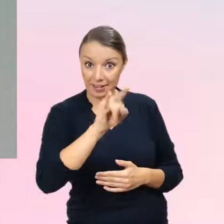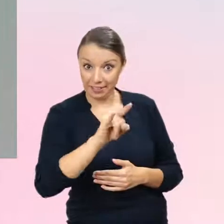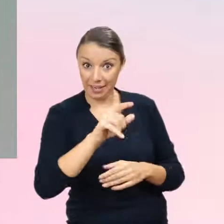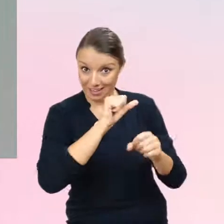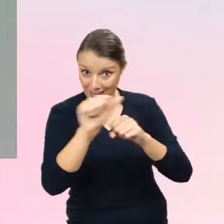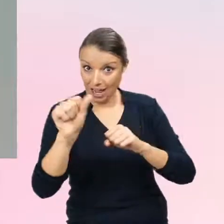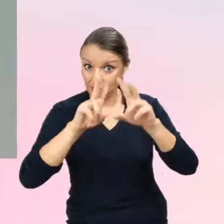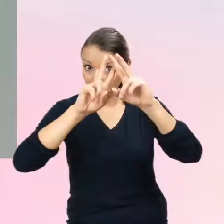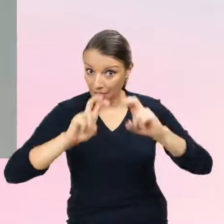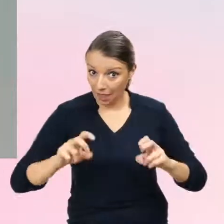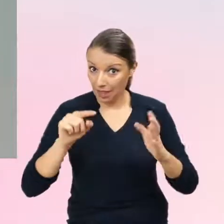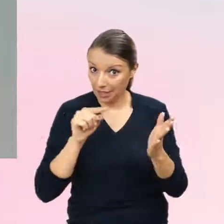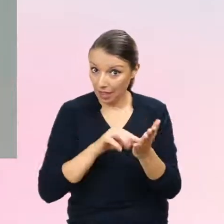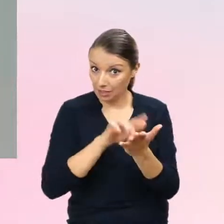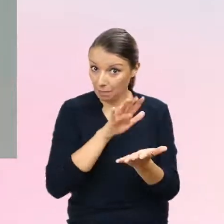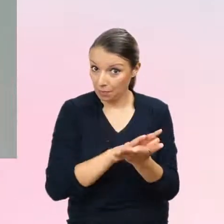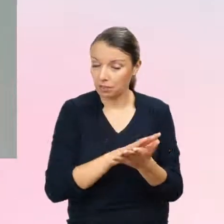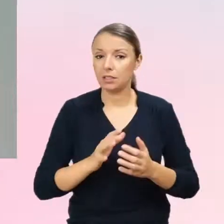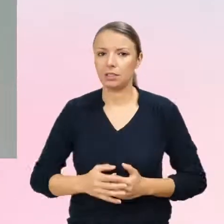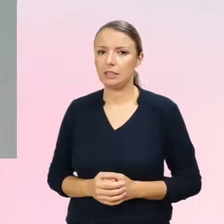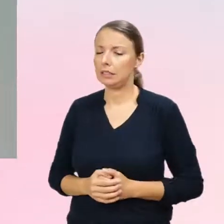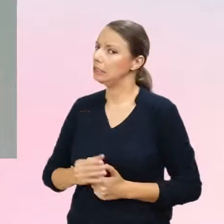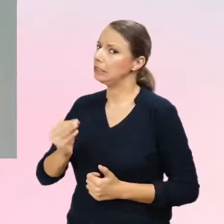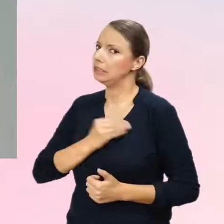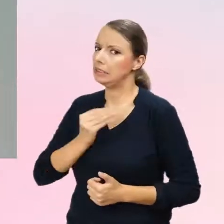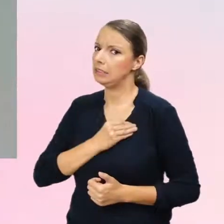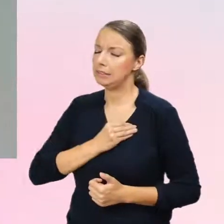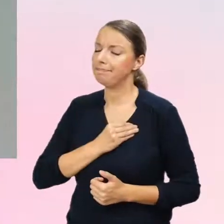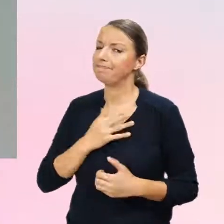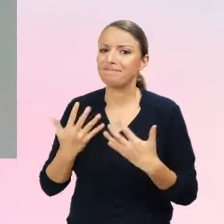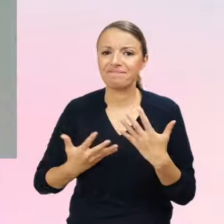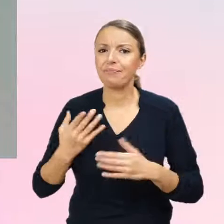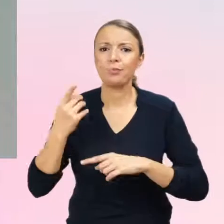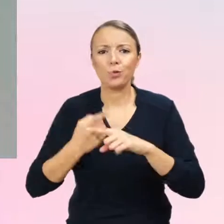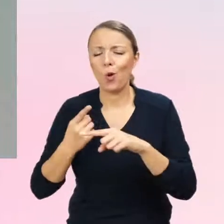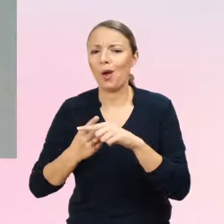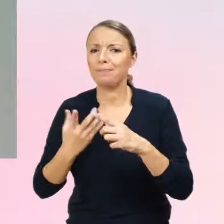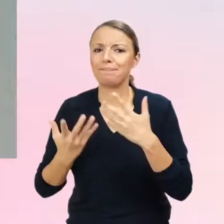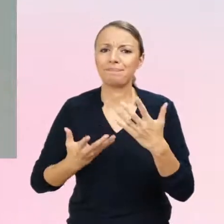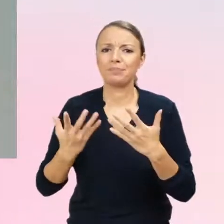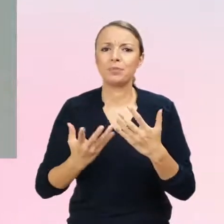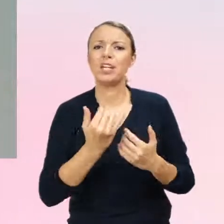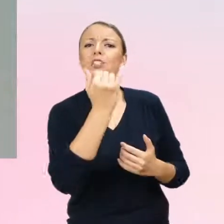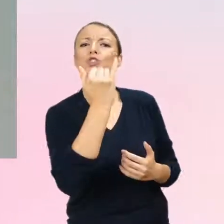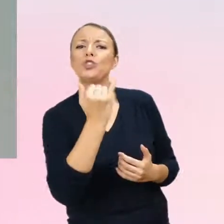Jeśli mam być szczera, to trochę jest tak, że ta niebinarność, żeby dziecko to wnosiło i